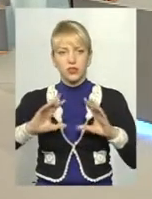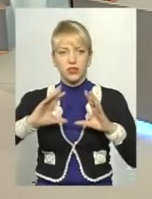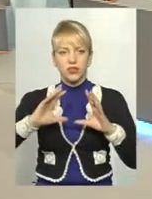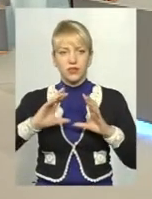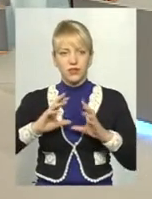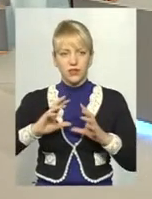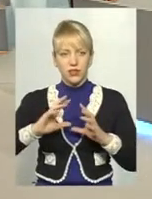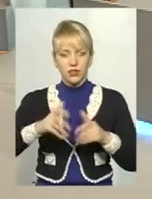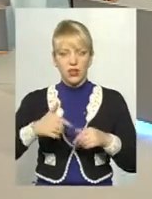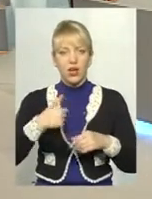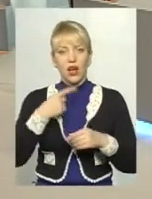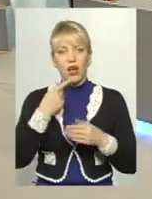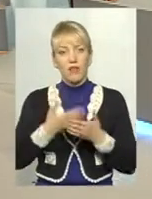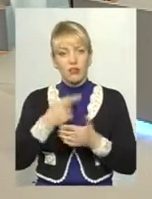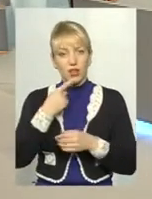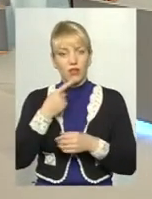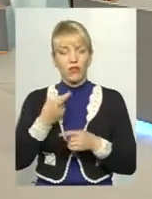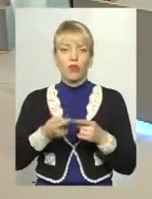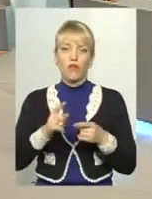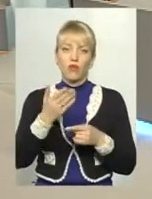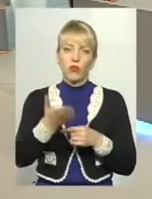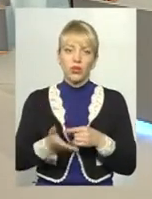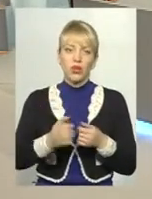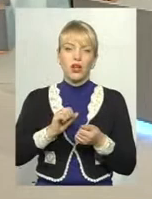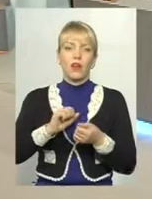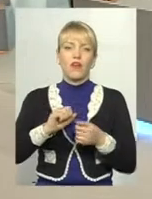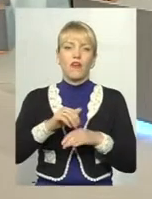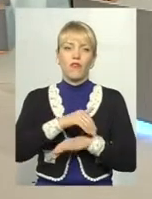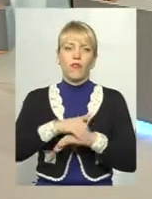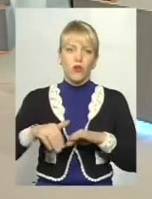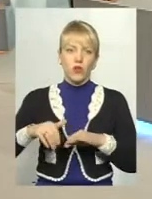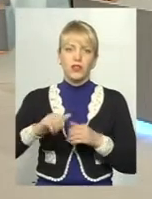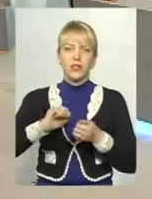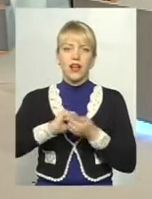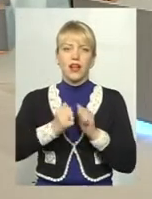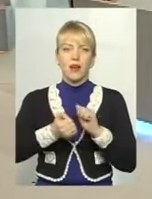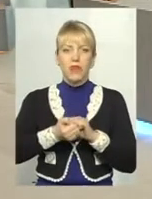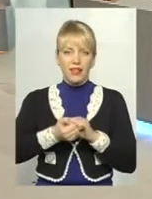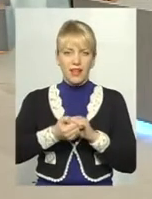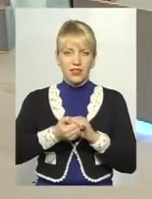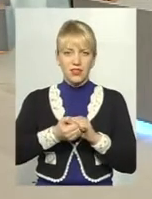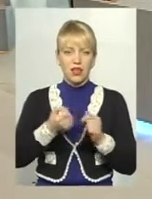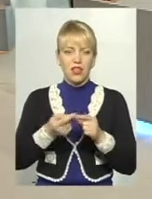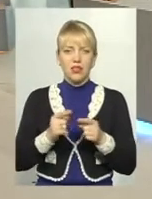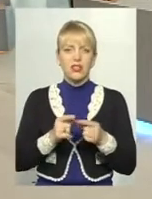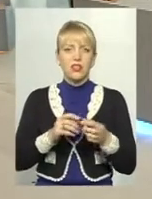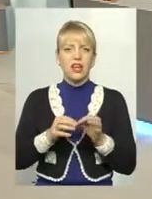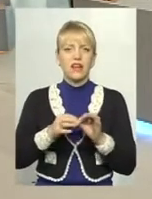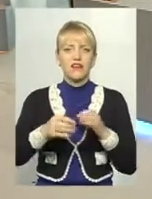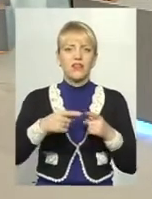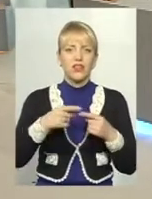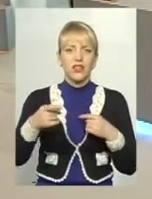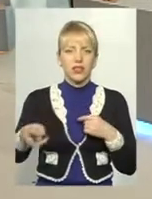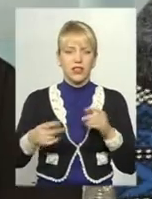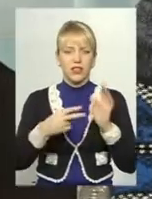раз кажу, а ось вулиця Кам'янецька, 7 кілометрів. Для Хмельницького це дуже довга вулиця, найстаріша.